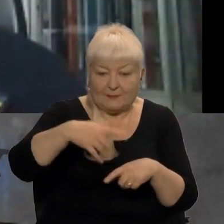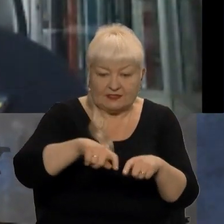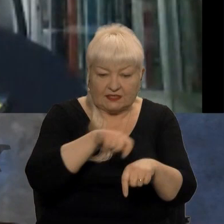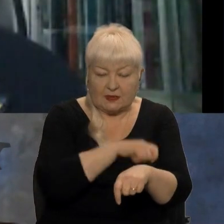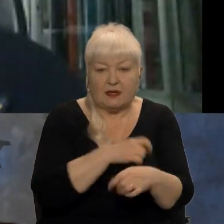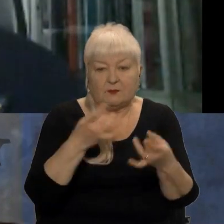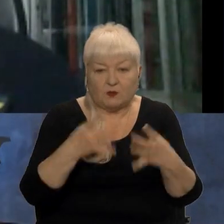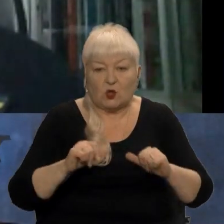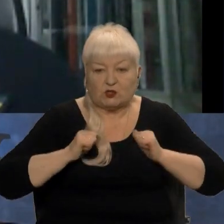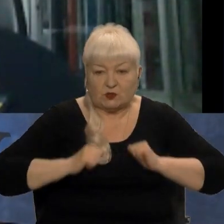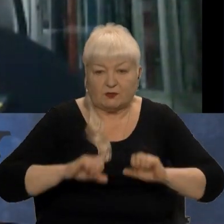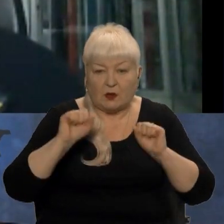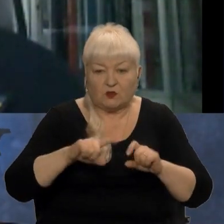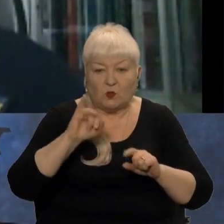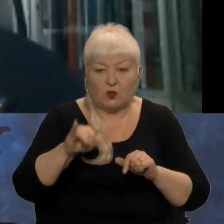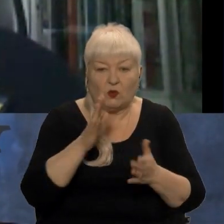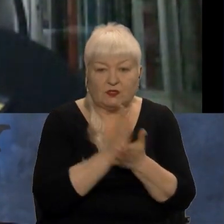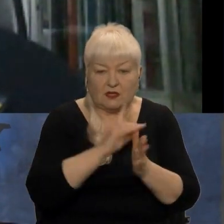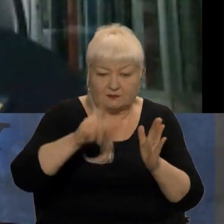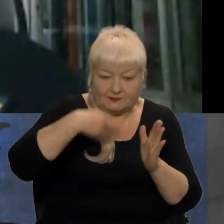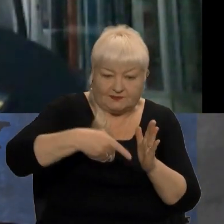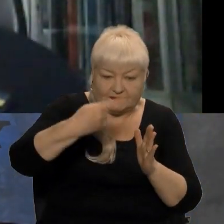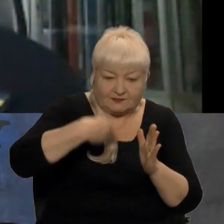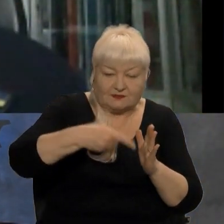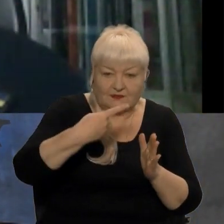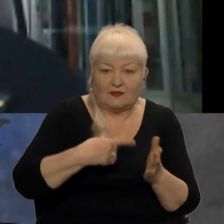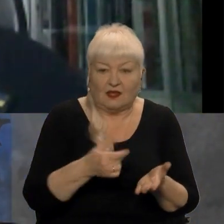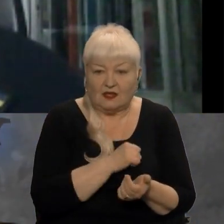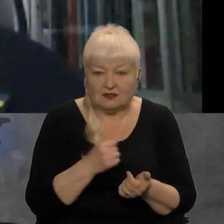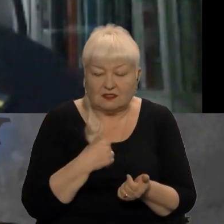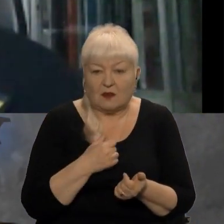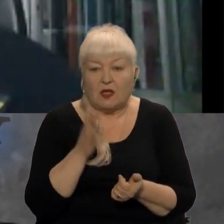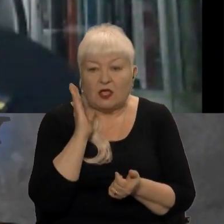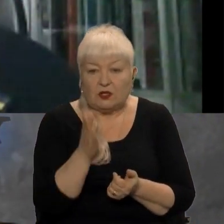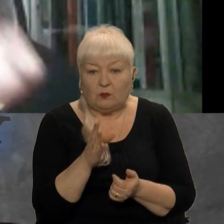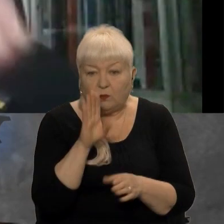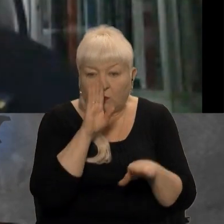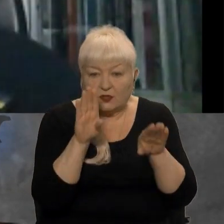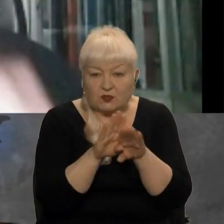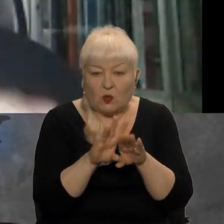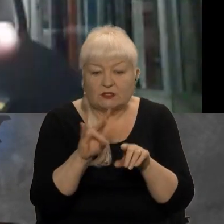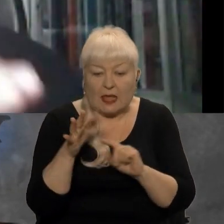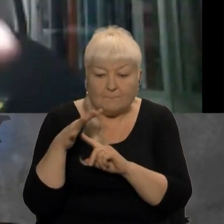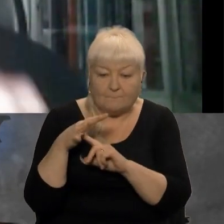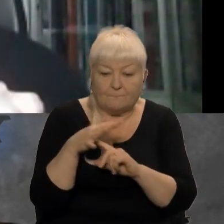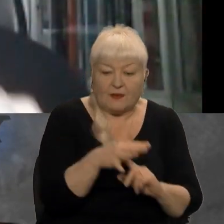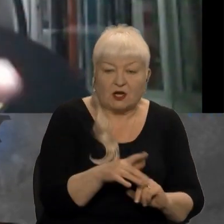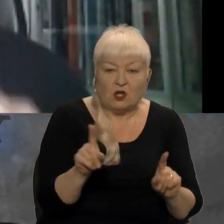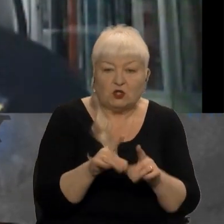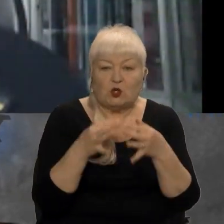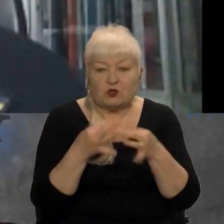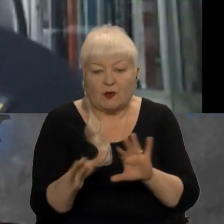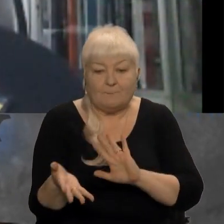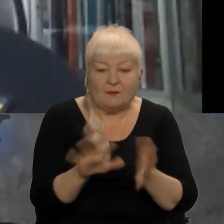може, значить, в нього глин набігаючим потоком розкрутиться і буде чимось схожим на парашут, який дозволить йому більш